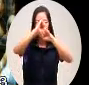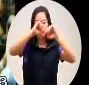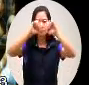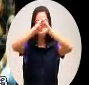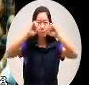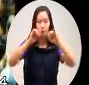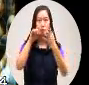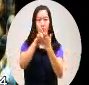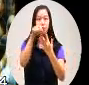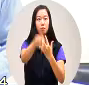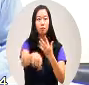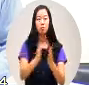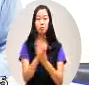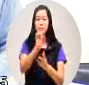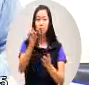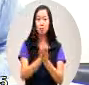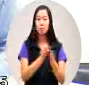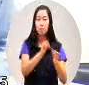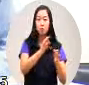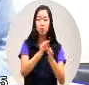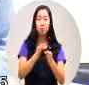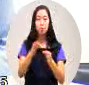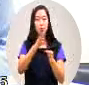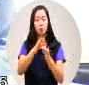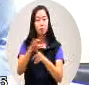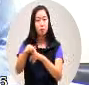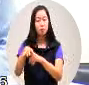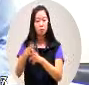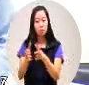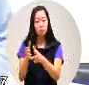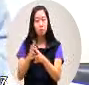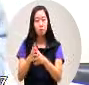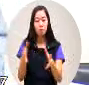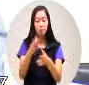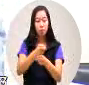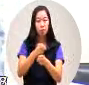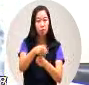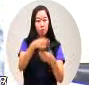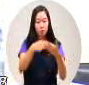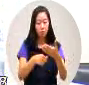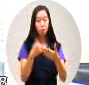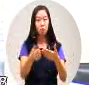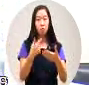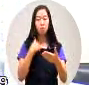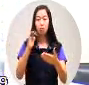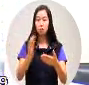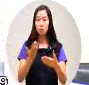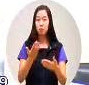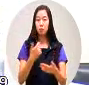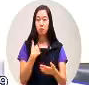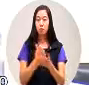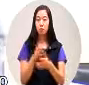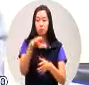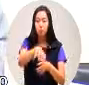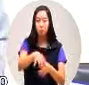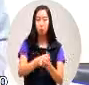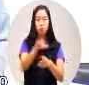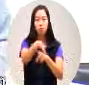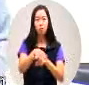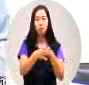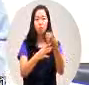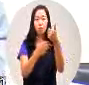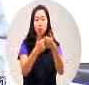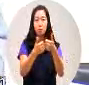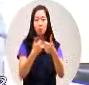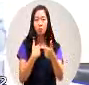厂商合作他的制度非常的好但是呢到了地方农会在